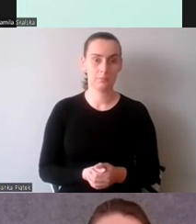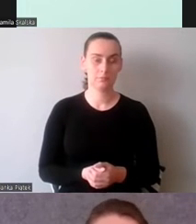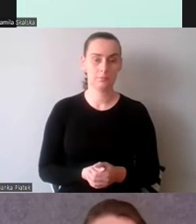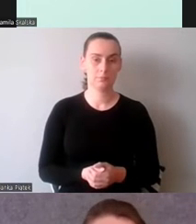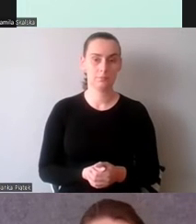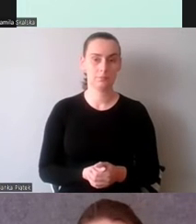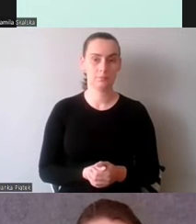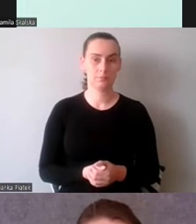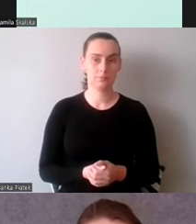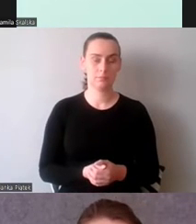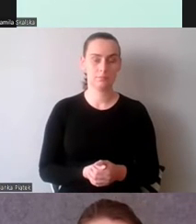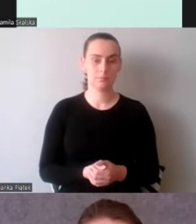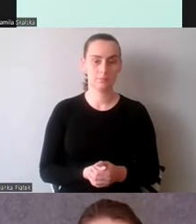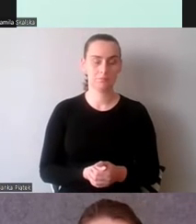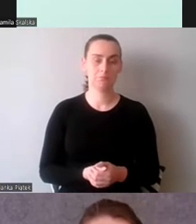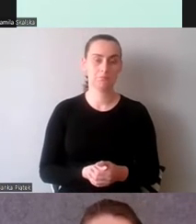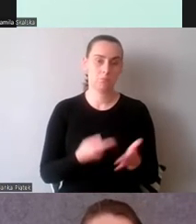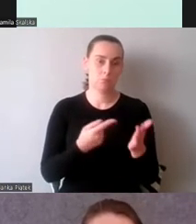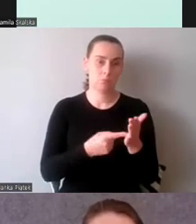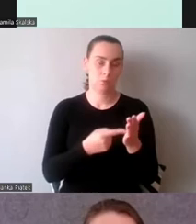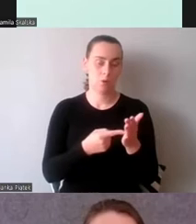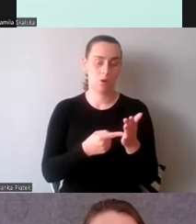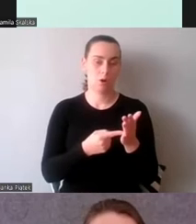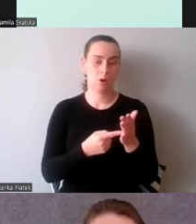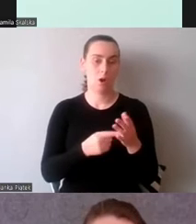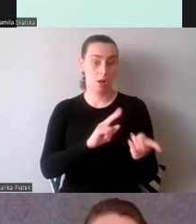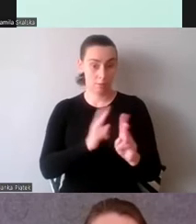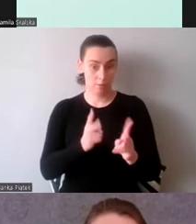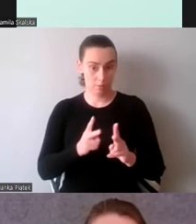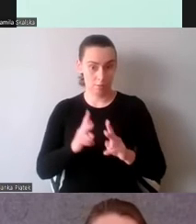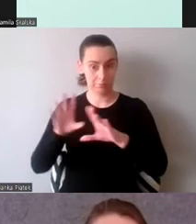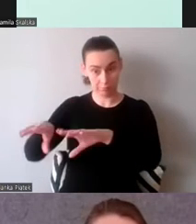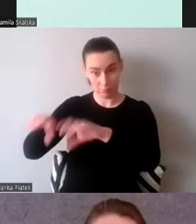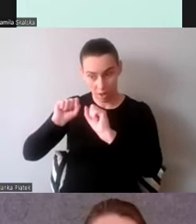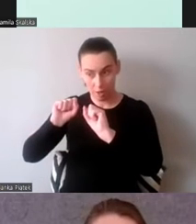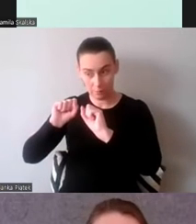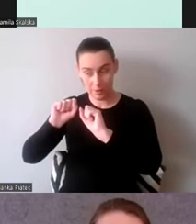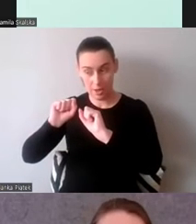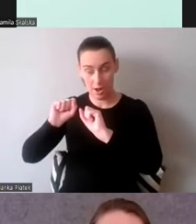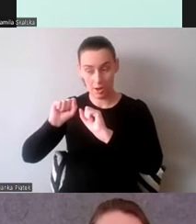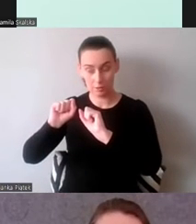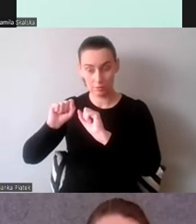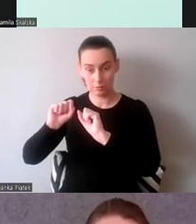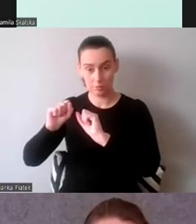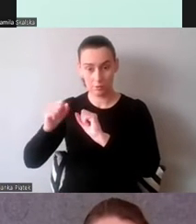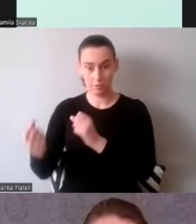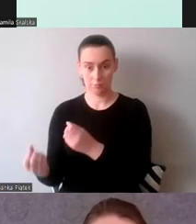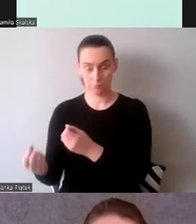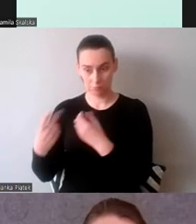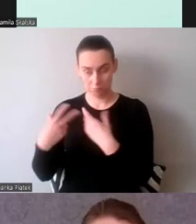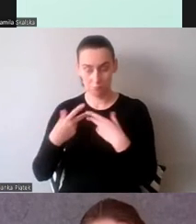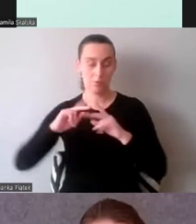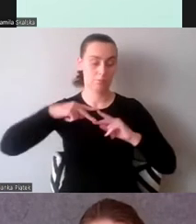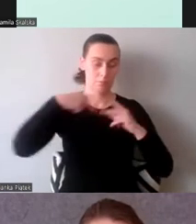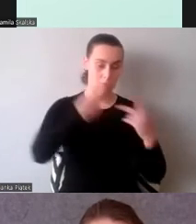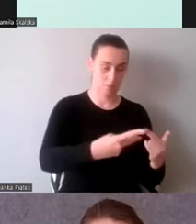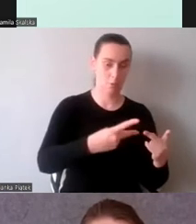to wówczas tłumacz odbiera wypowiedź w jednym języku i oddaje ją w całości w innym języku.